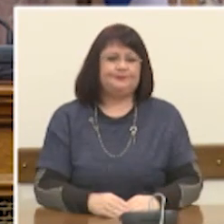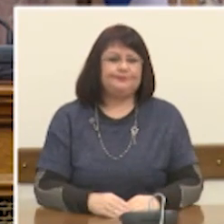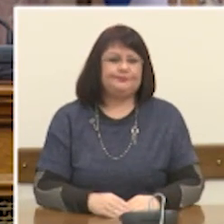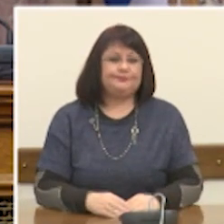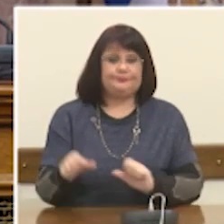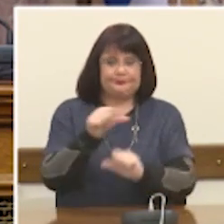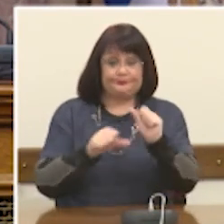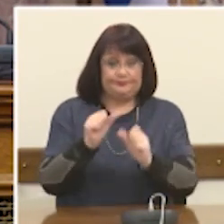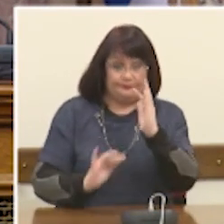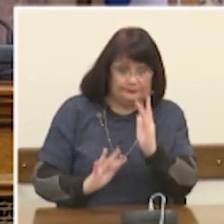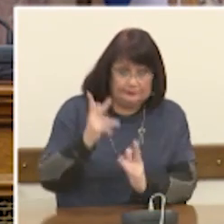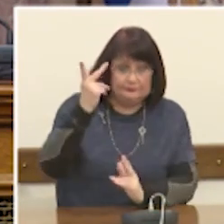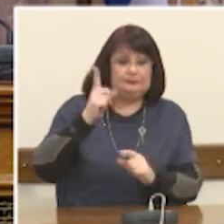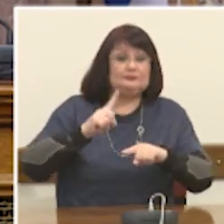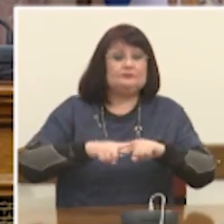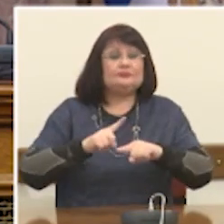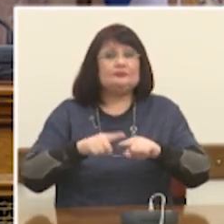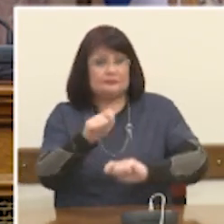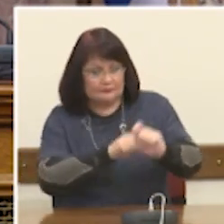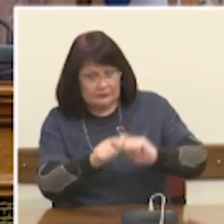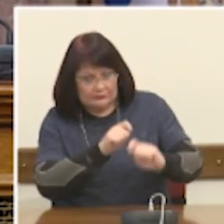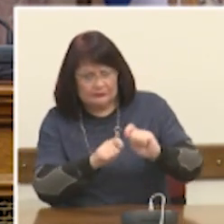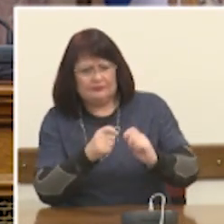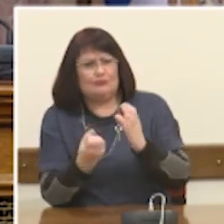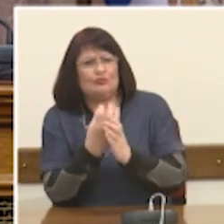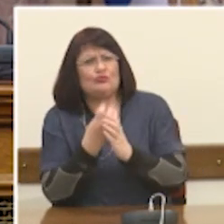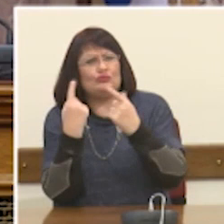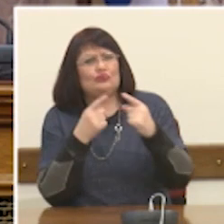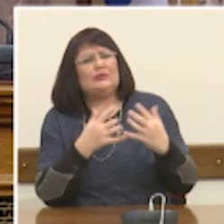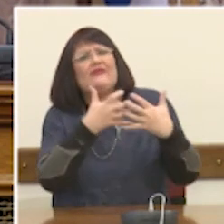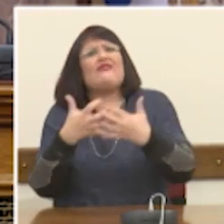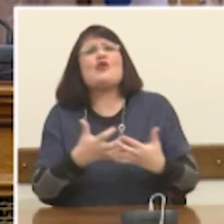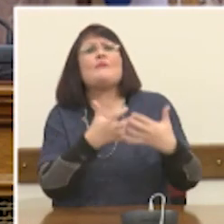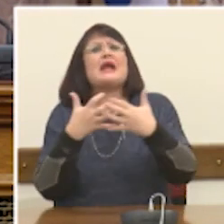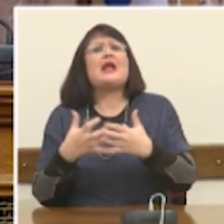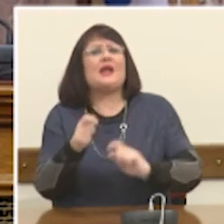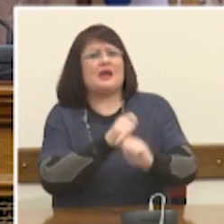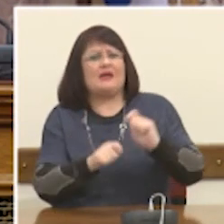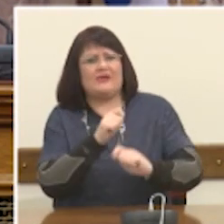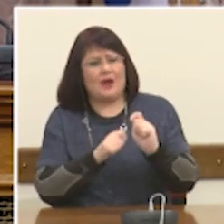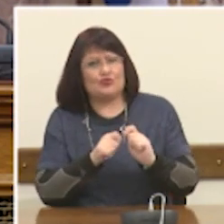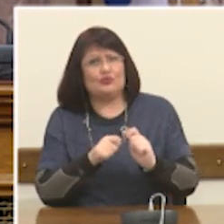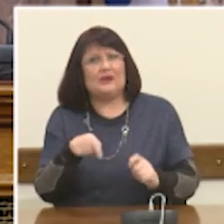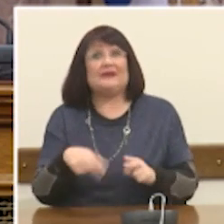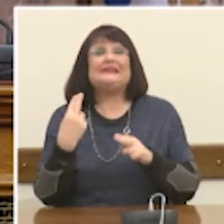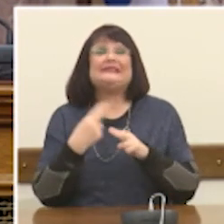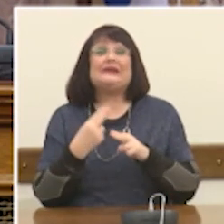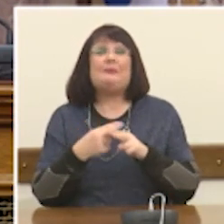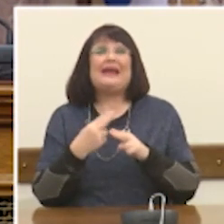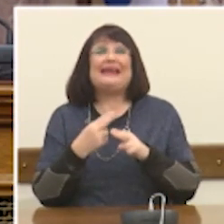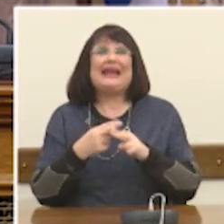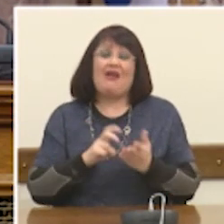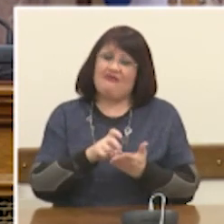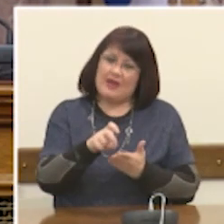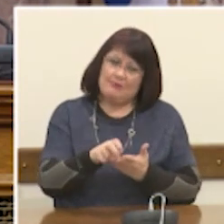της ελληνικής μεταποίησης και βιομηχανίας. Και έχουμε κάνει σημαντικά πράγματα. χώρα,